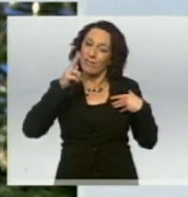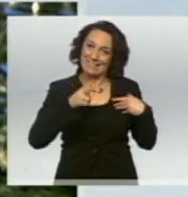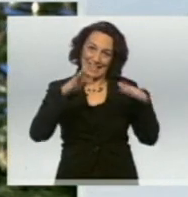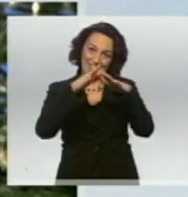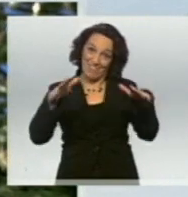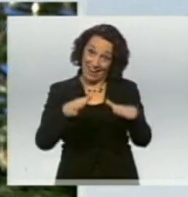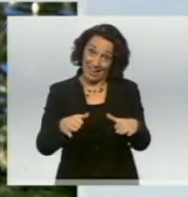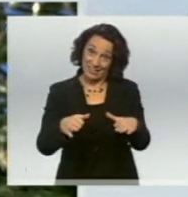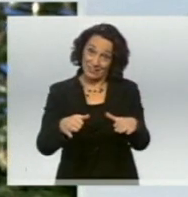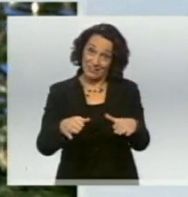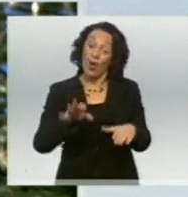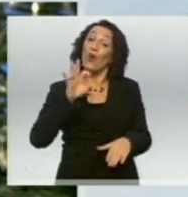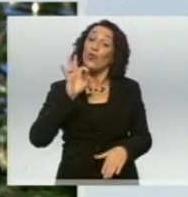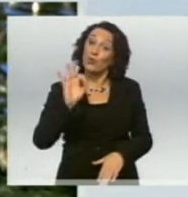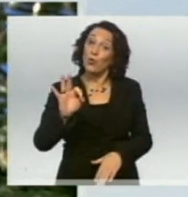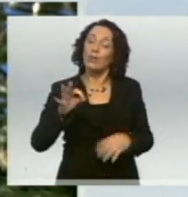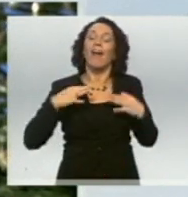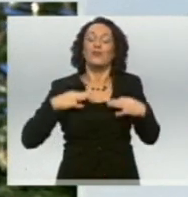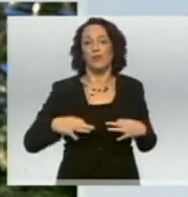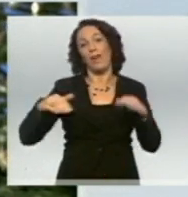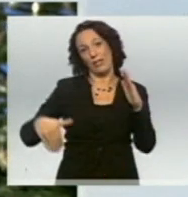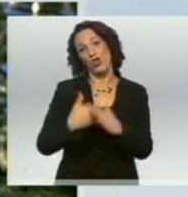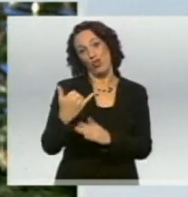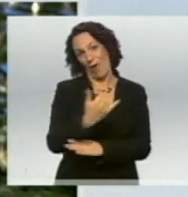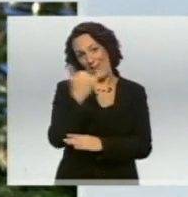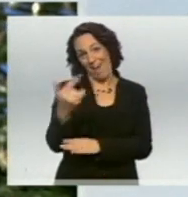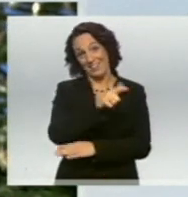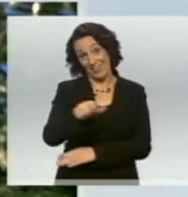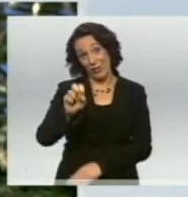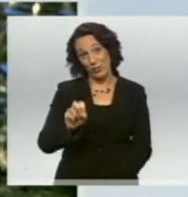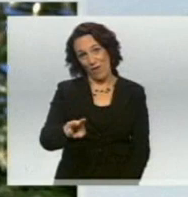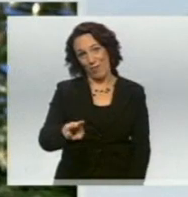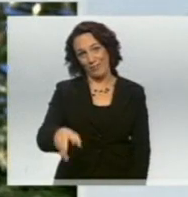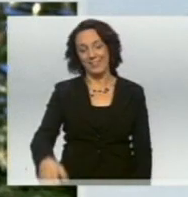und dann ein gutes, erfülltes neues Jahr 2012.